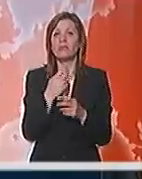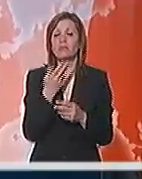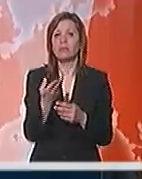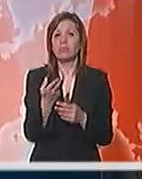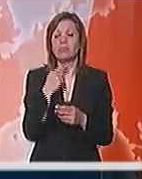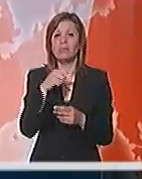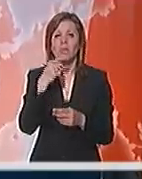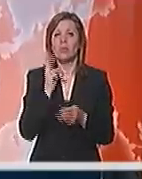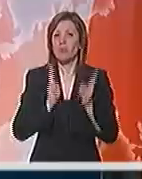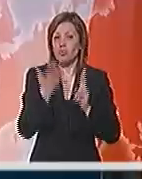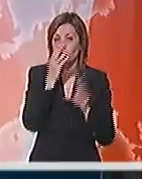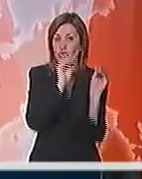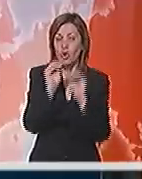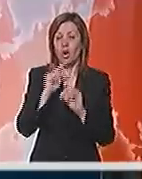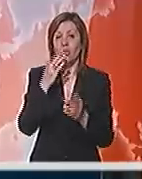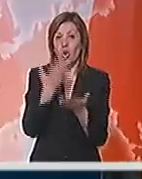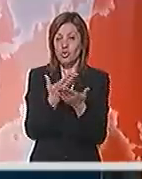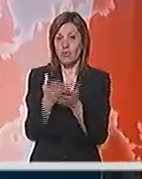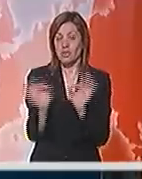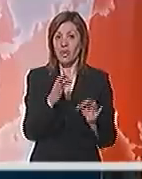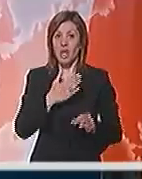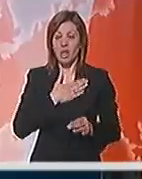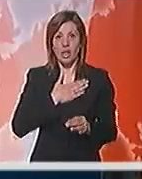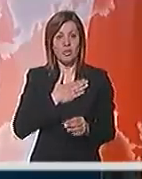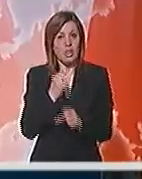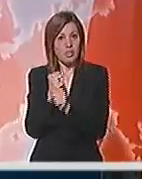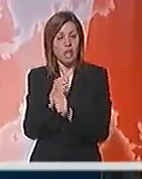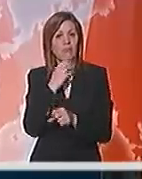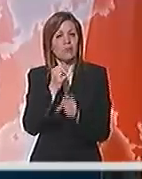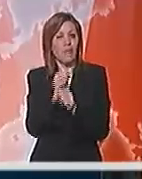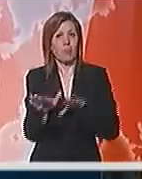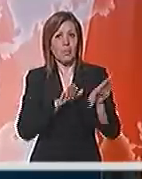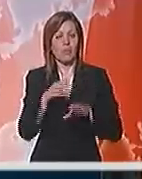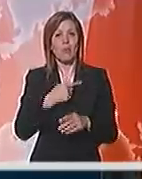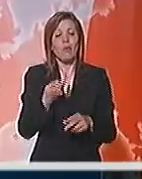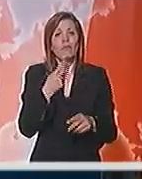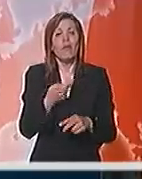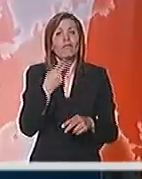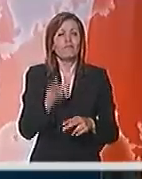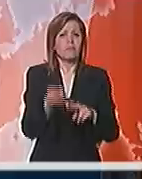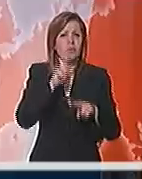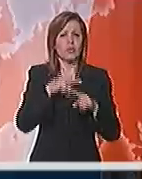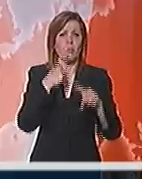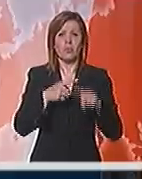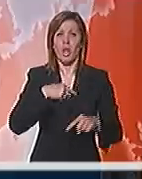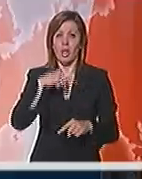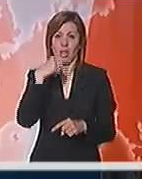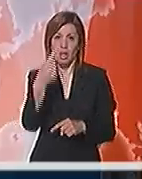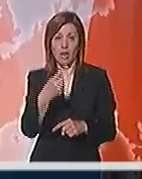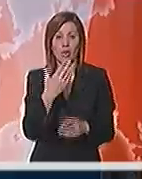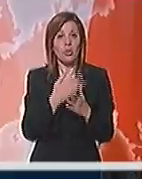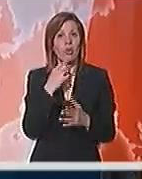nastajevi i ostale sredstva. I naš je stav, kažem stav ministarstva, ja sam ja to više puta javno govorio, da dok traje